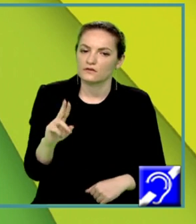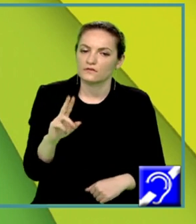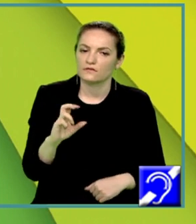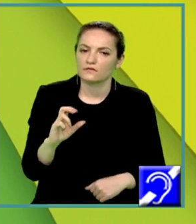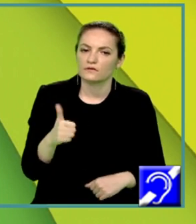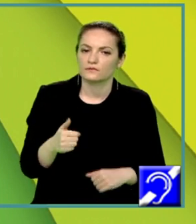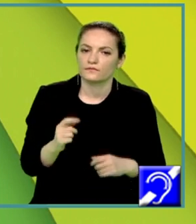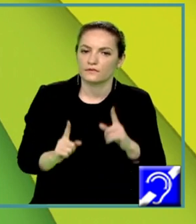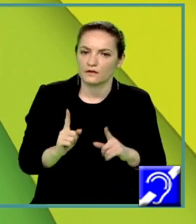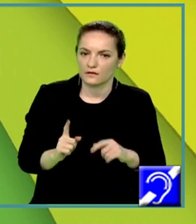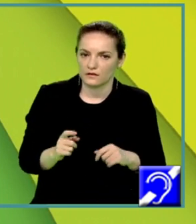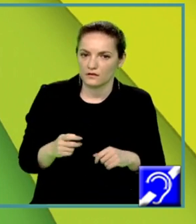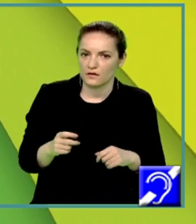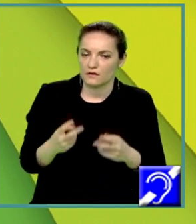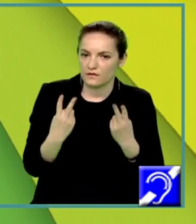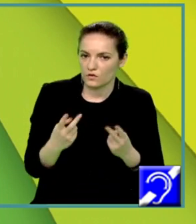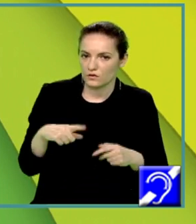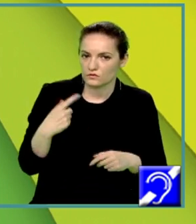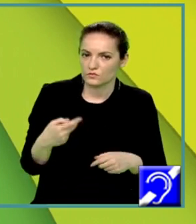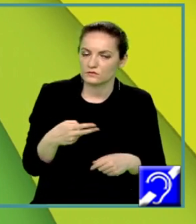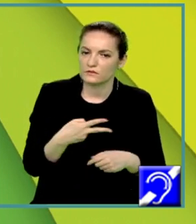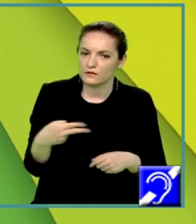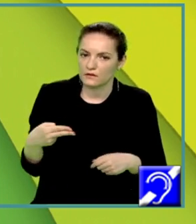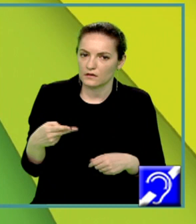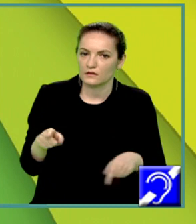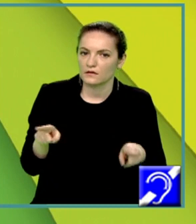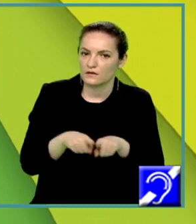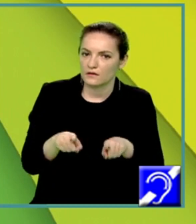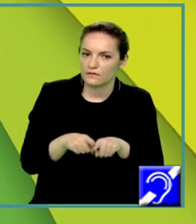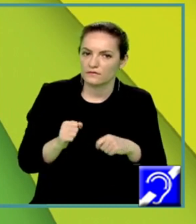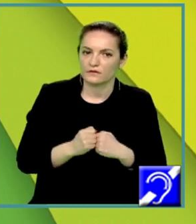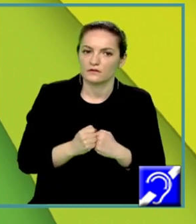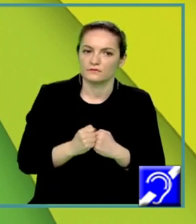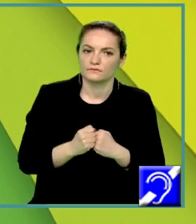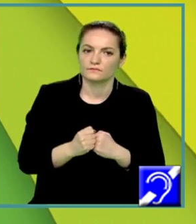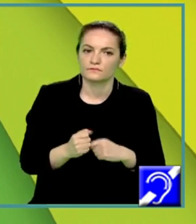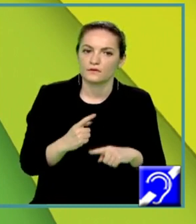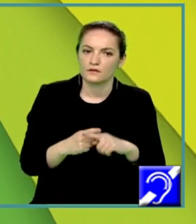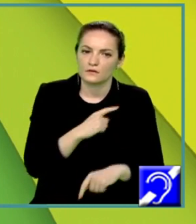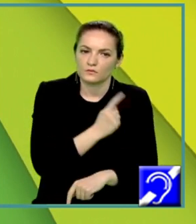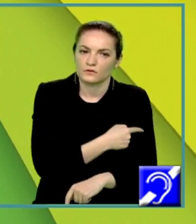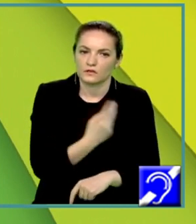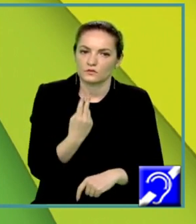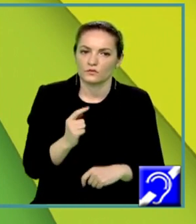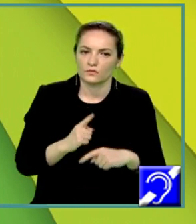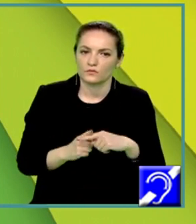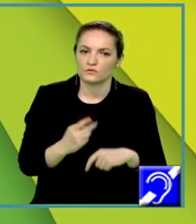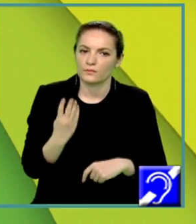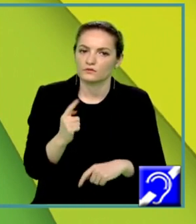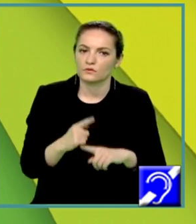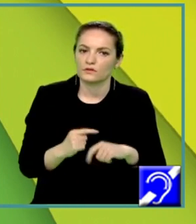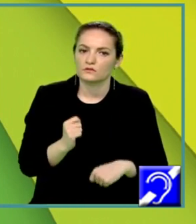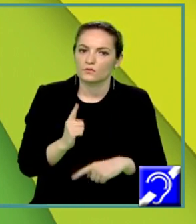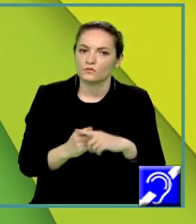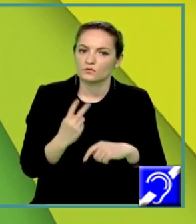egale, atunci și argumentele sunt egale, de unde rezultă că x pătrat plus 4x plus 2 va fi egal cu 6 plus